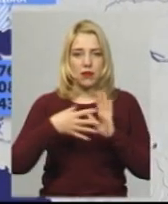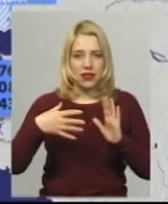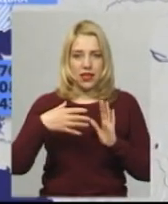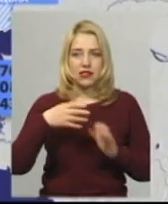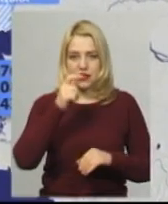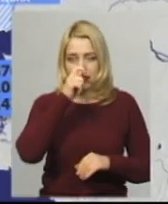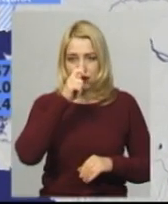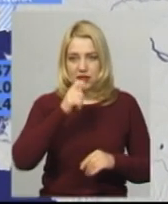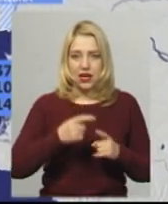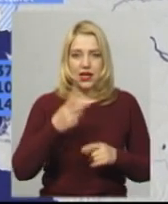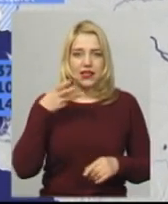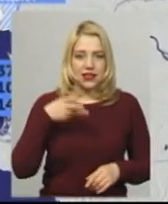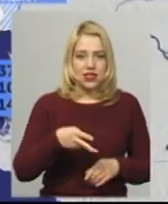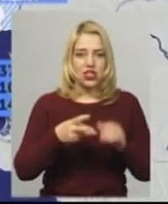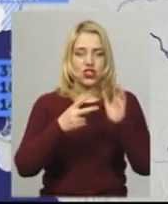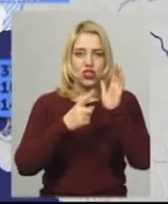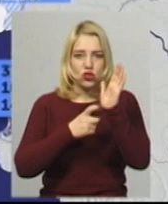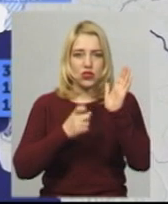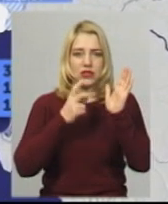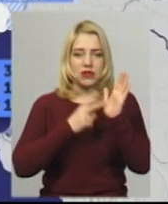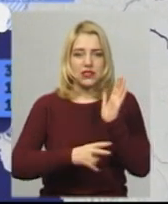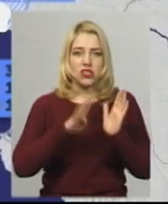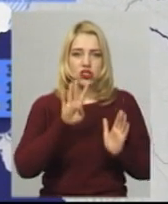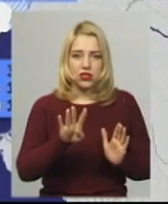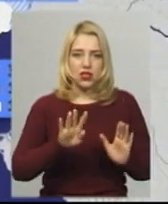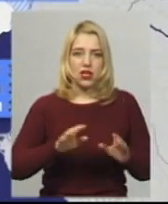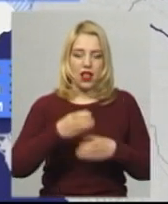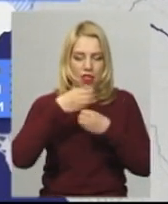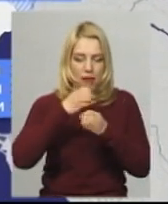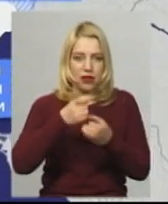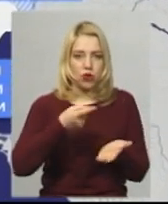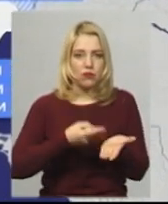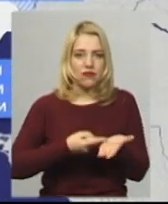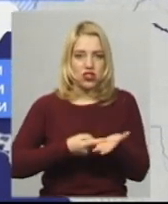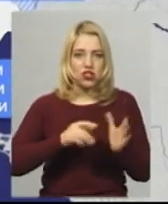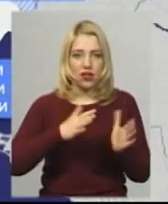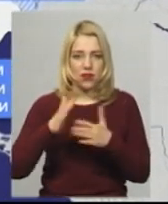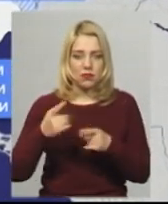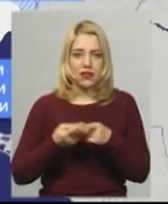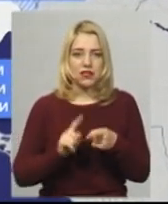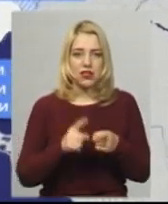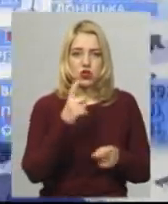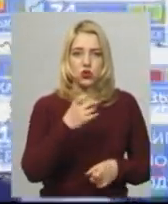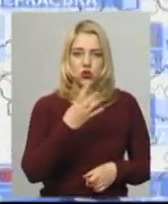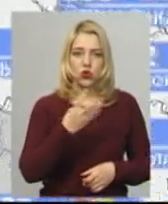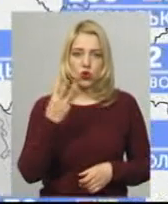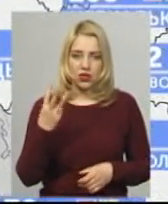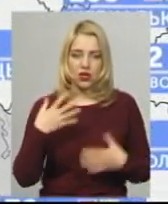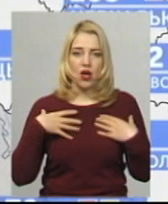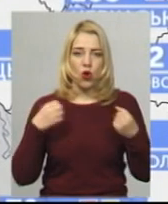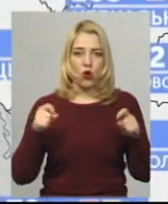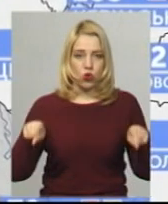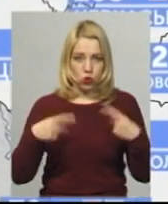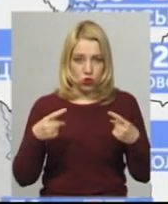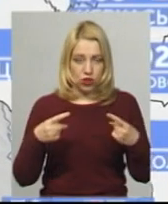Україні 3764 лабораторно підтверджені випадки COVID-19. З них 143 пацієнта одужало,